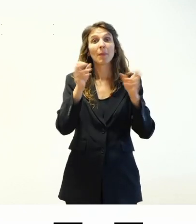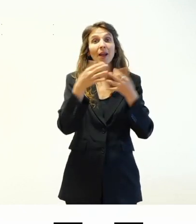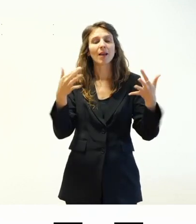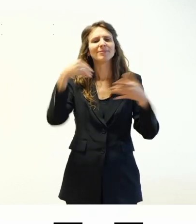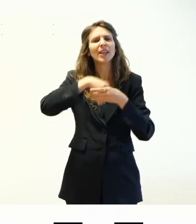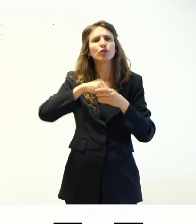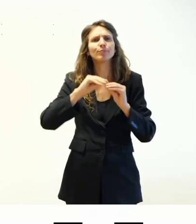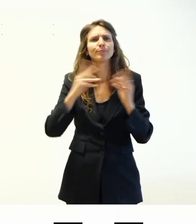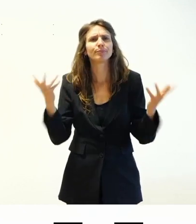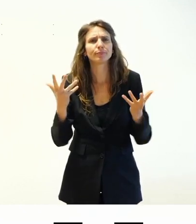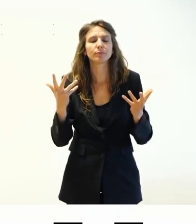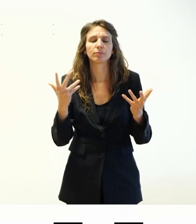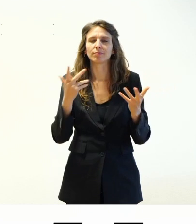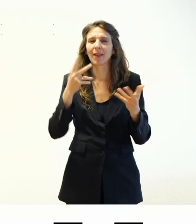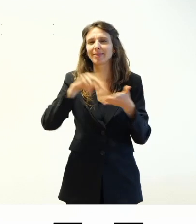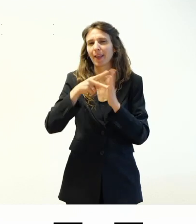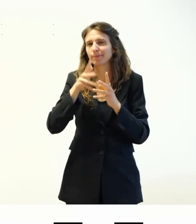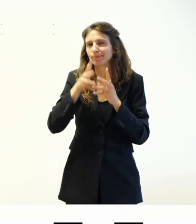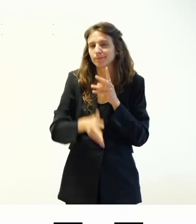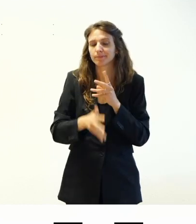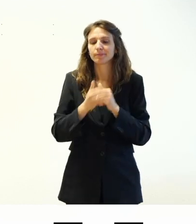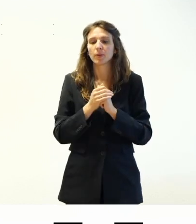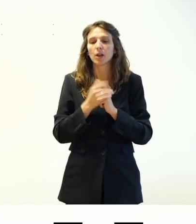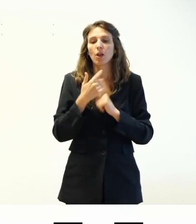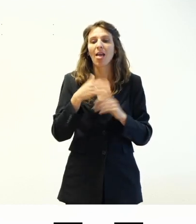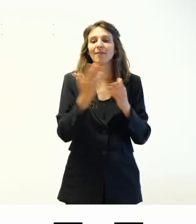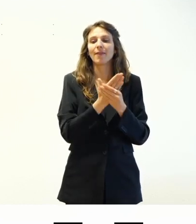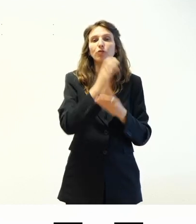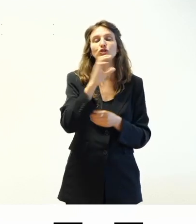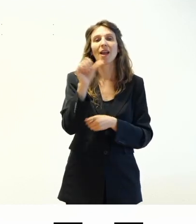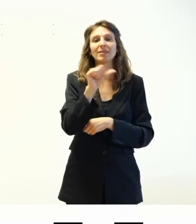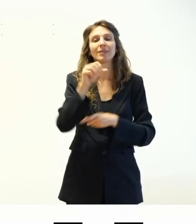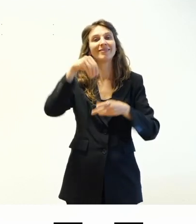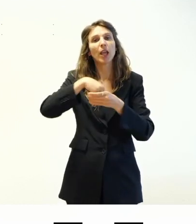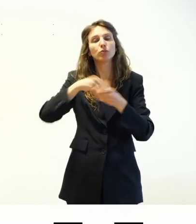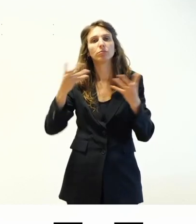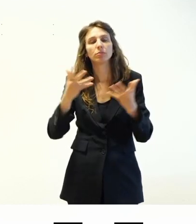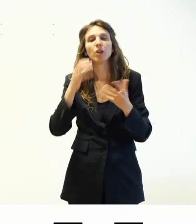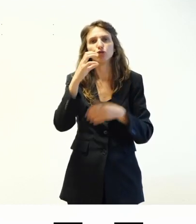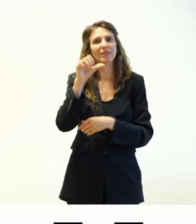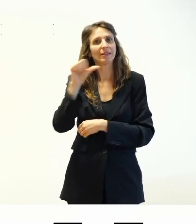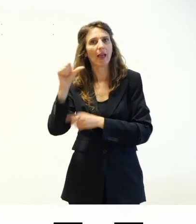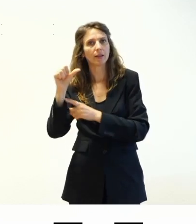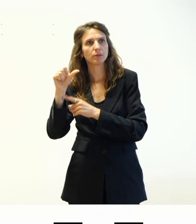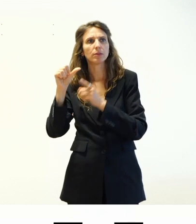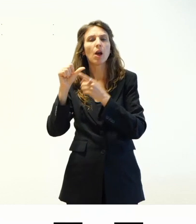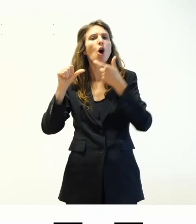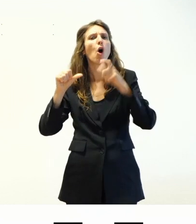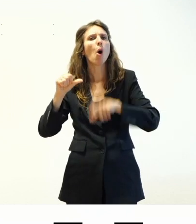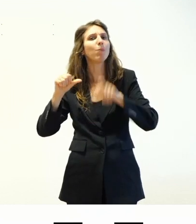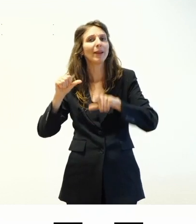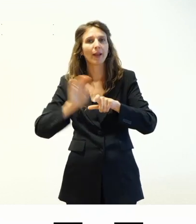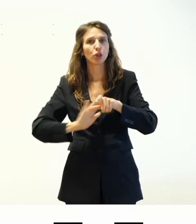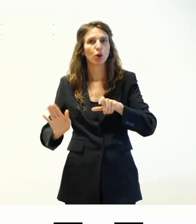hai fatto? Entro un po' nel tecnico. Da un file CSS che contiene per l'appunto il CSS e che è obbligatorio